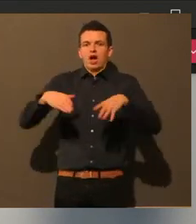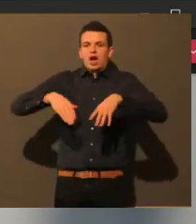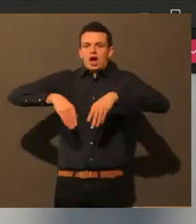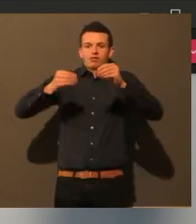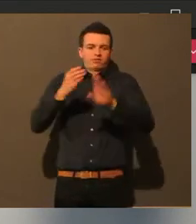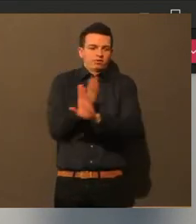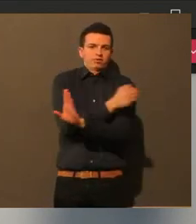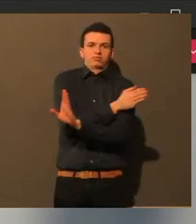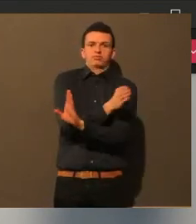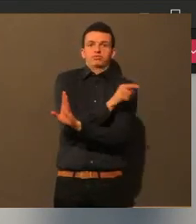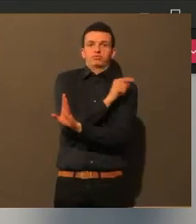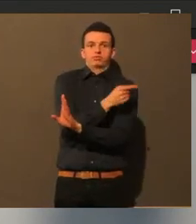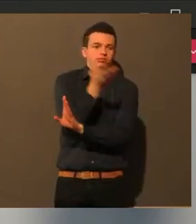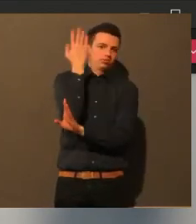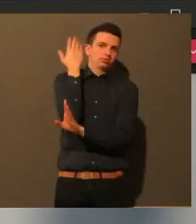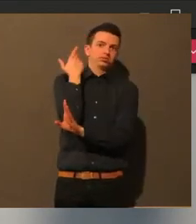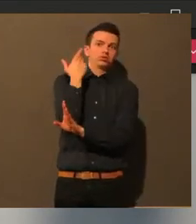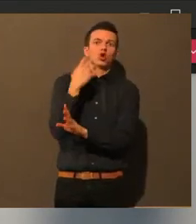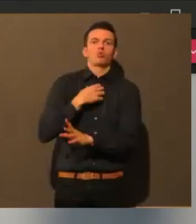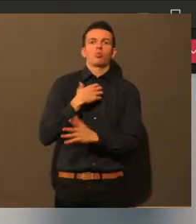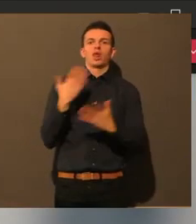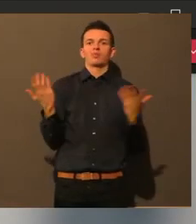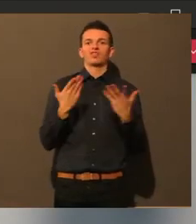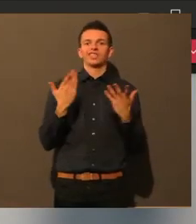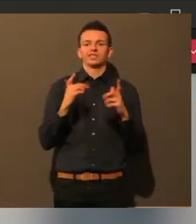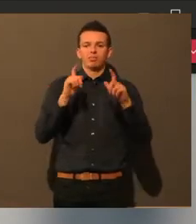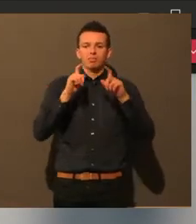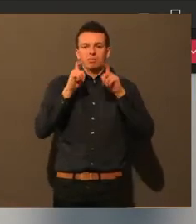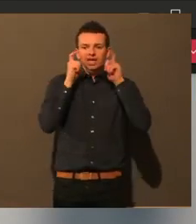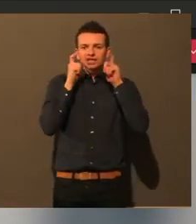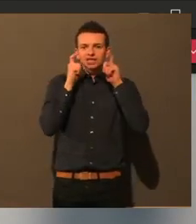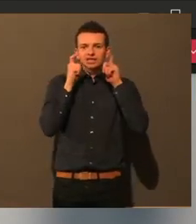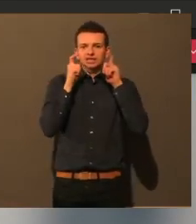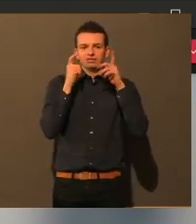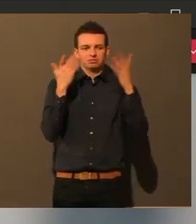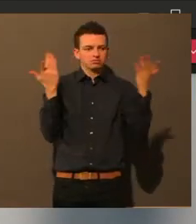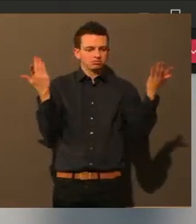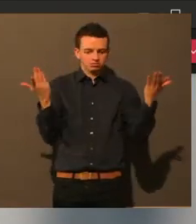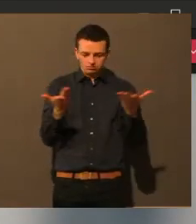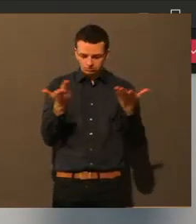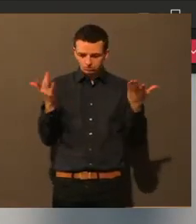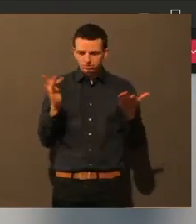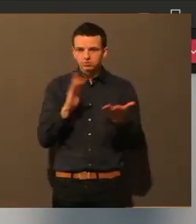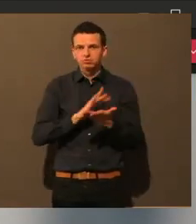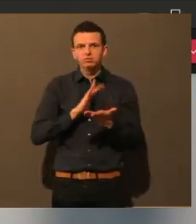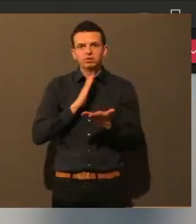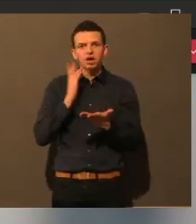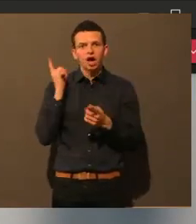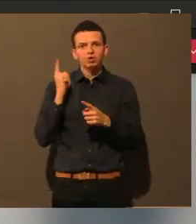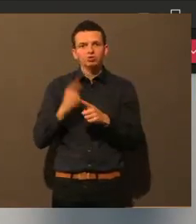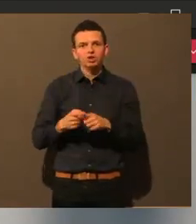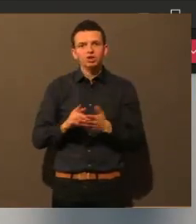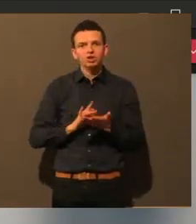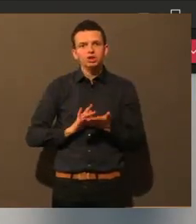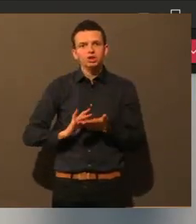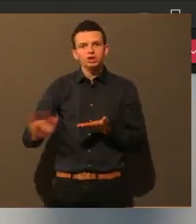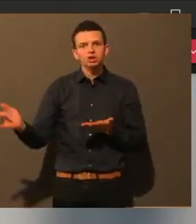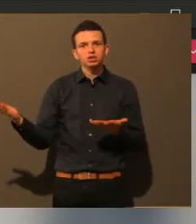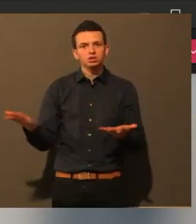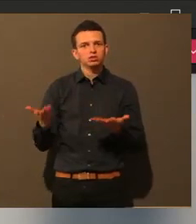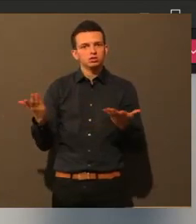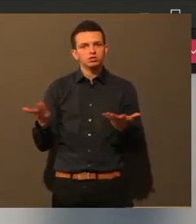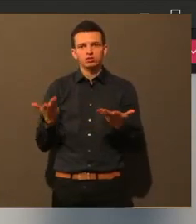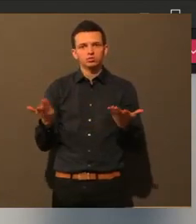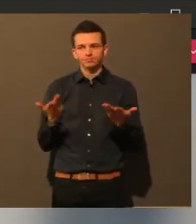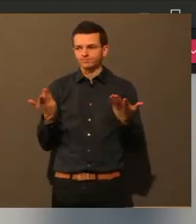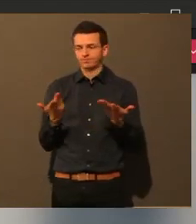der absolute Engpass. Und da haben ja dann ganz, ganz, ganz viele Augsburgerinnen und Augsburger sich hingesetzt und ja Community-Masken gegen den Nät,